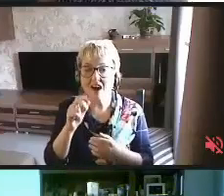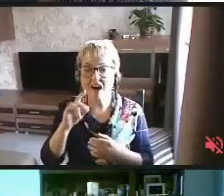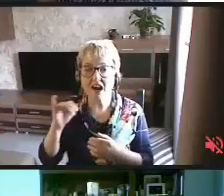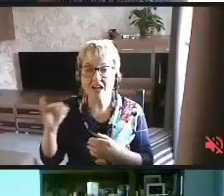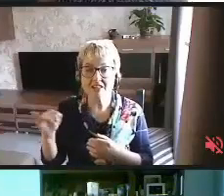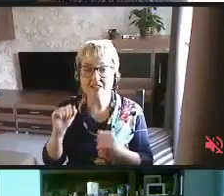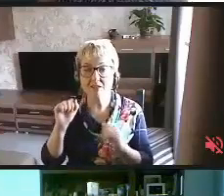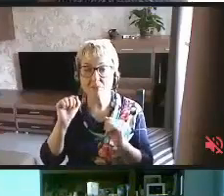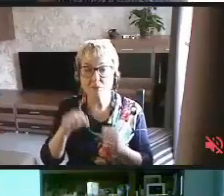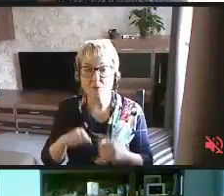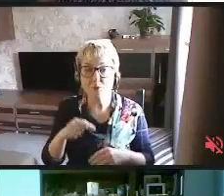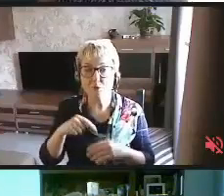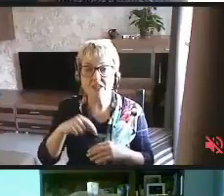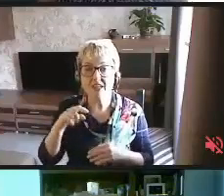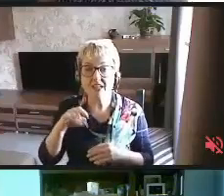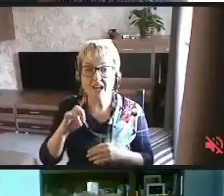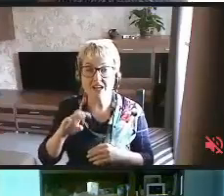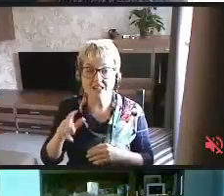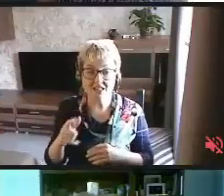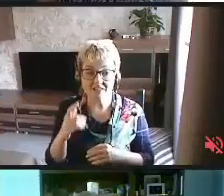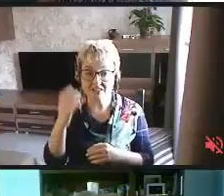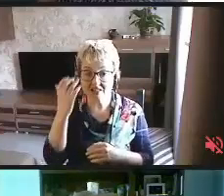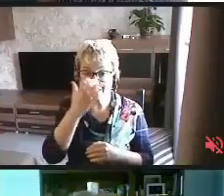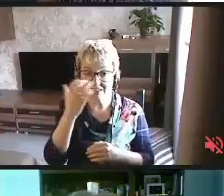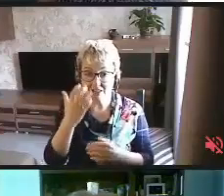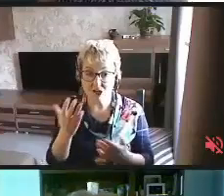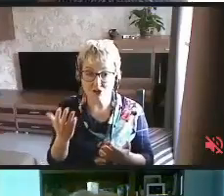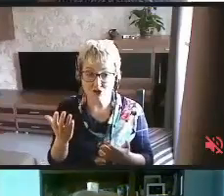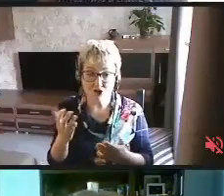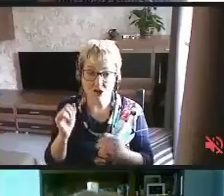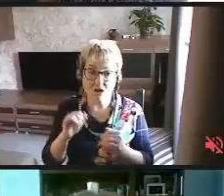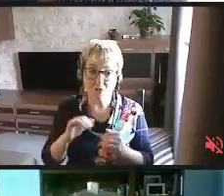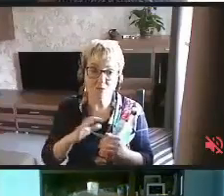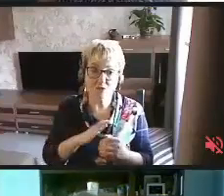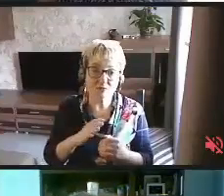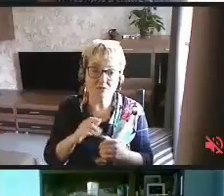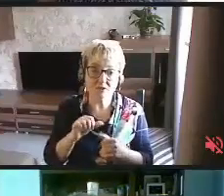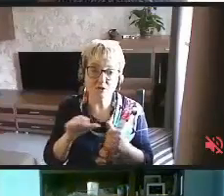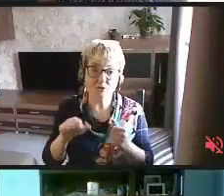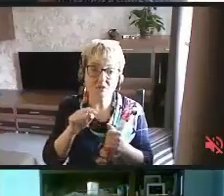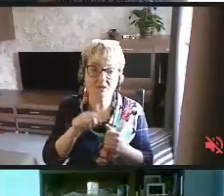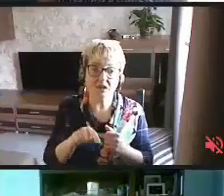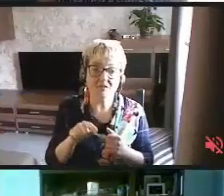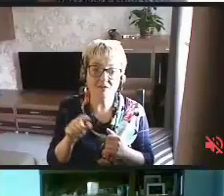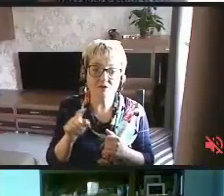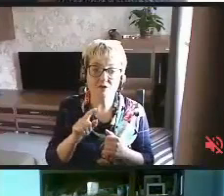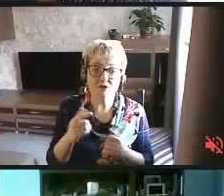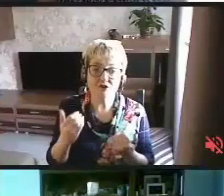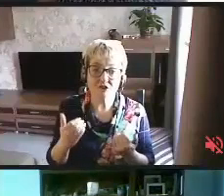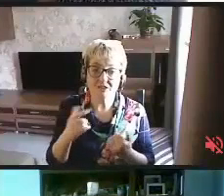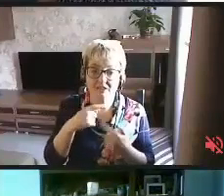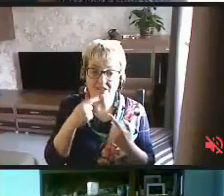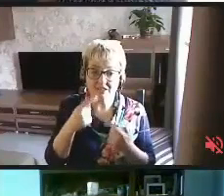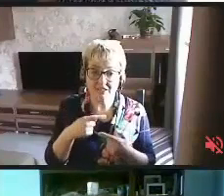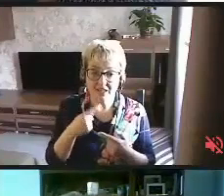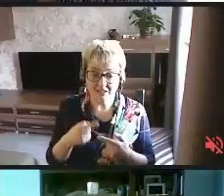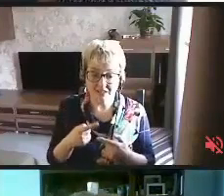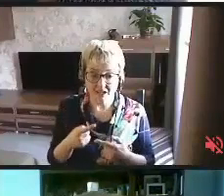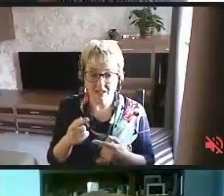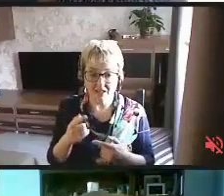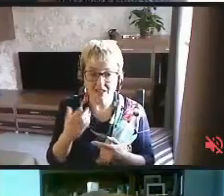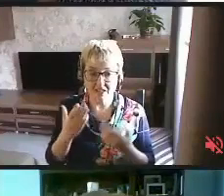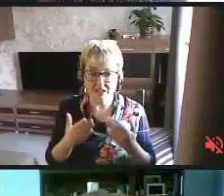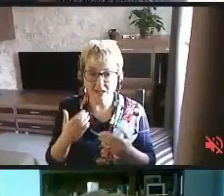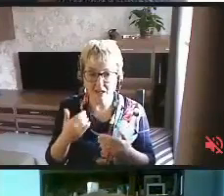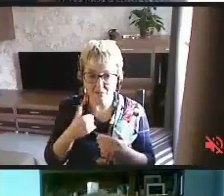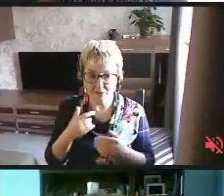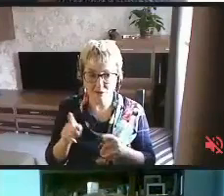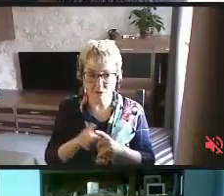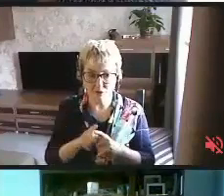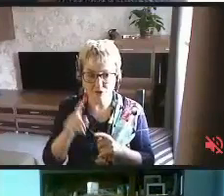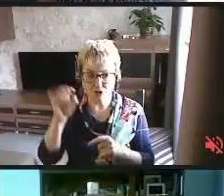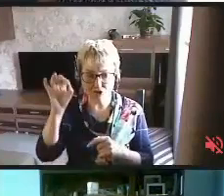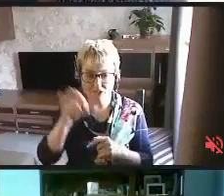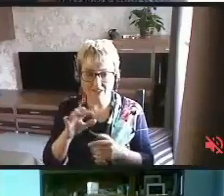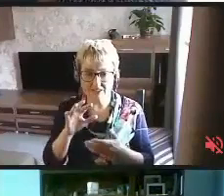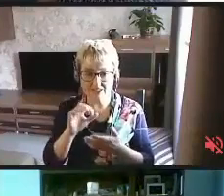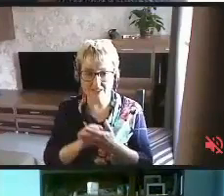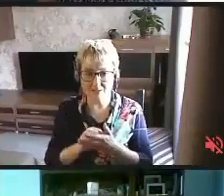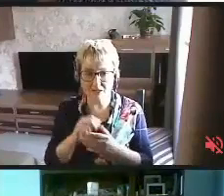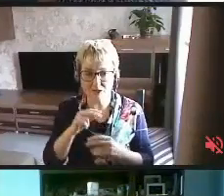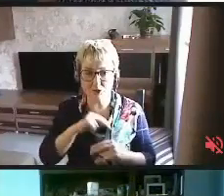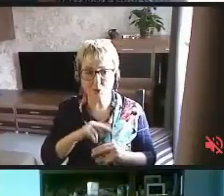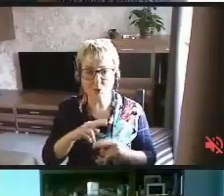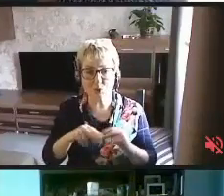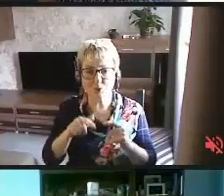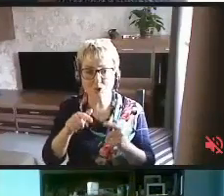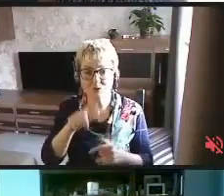могут реагировать незрячие? Ну, может быть, кроме того, что уже сейчас сказали. Ну, потому что здесь мы тоже часто мы занимаемся